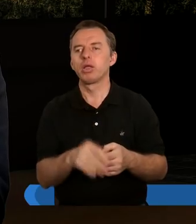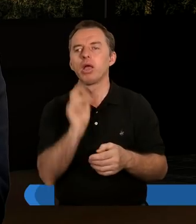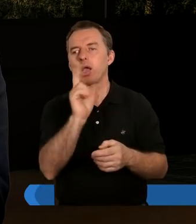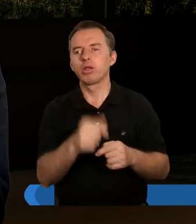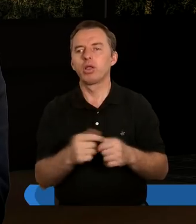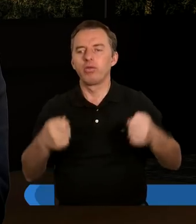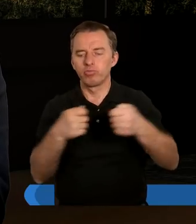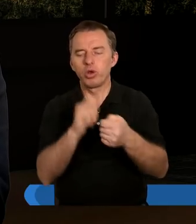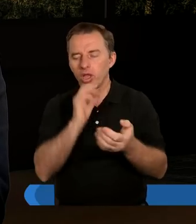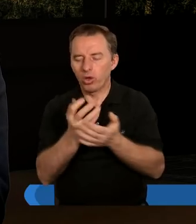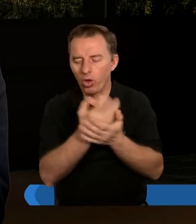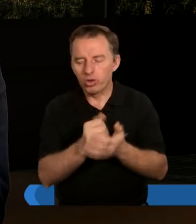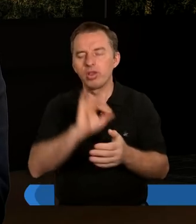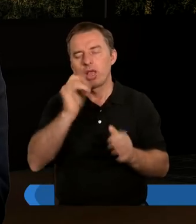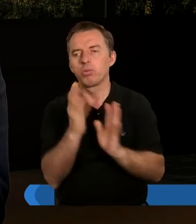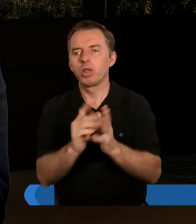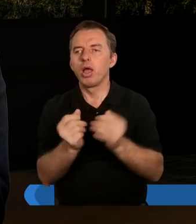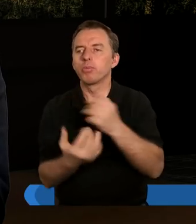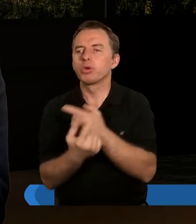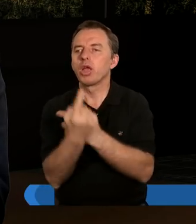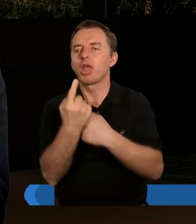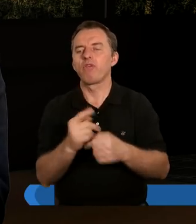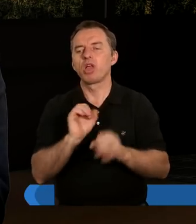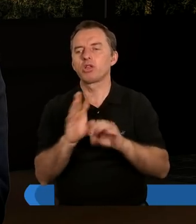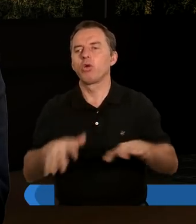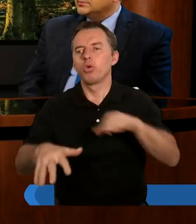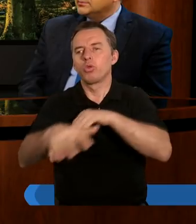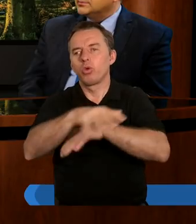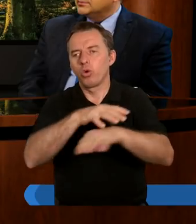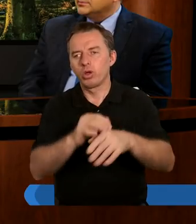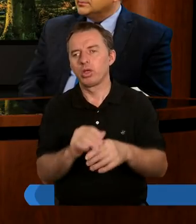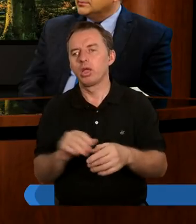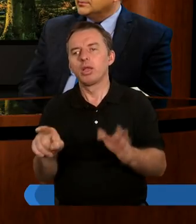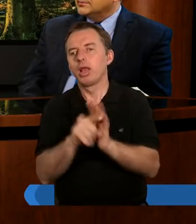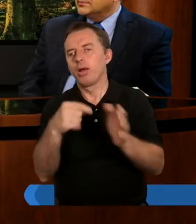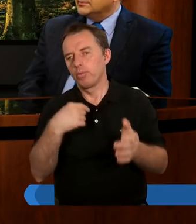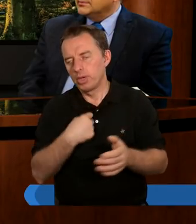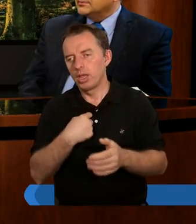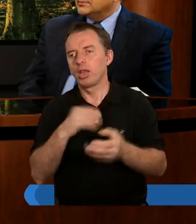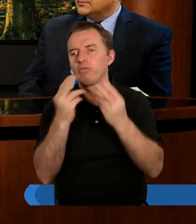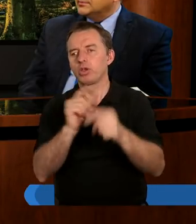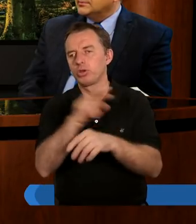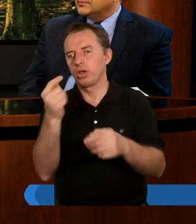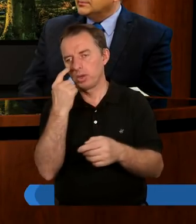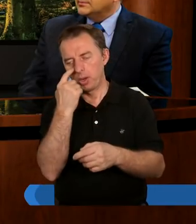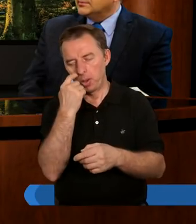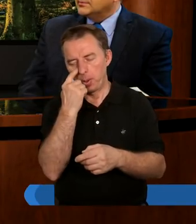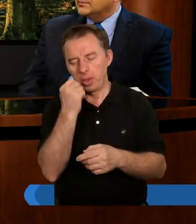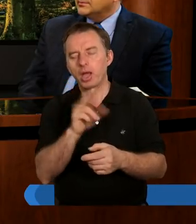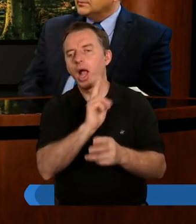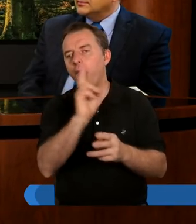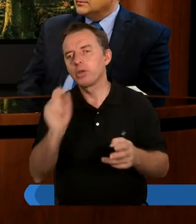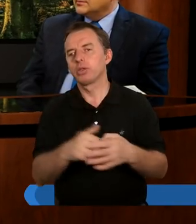W każdym zaś dla wspólnej korzyści w jakiś sposób przejawia się Duch. I to jest dla mnie najważniejsza odpowiedź. W